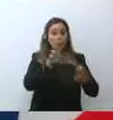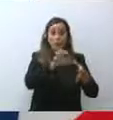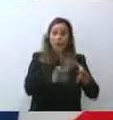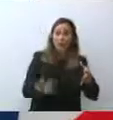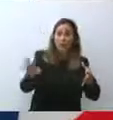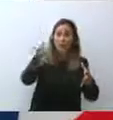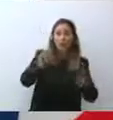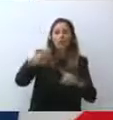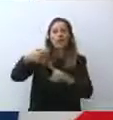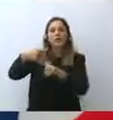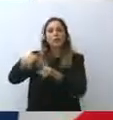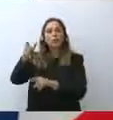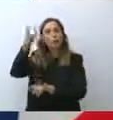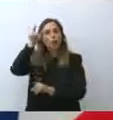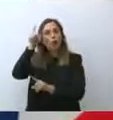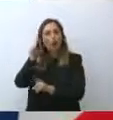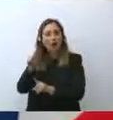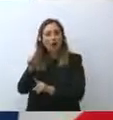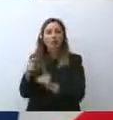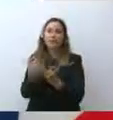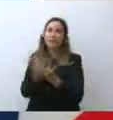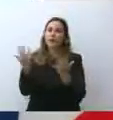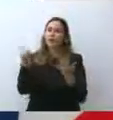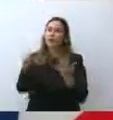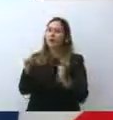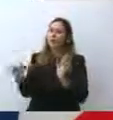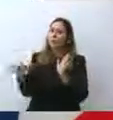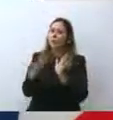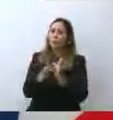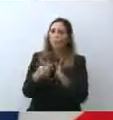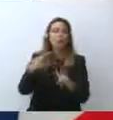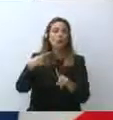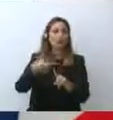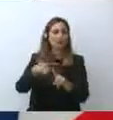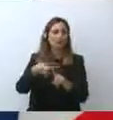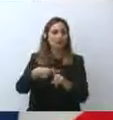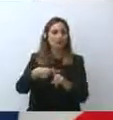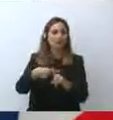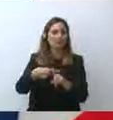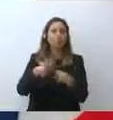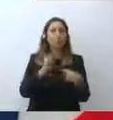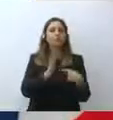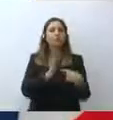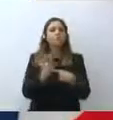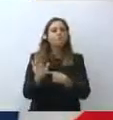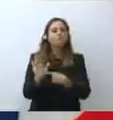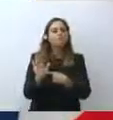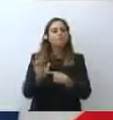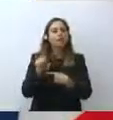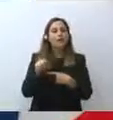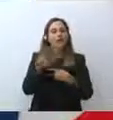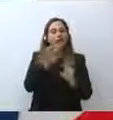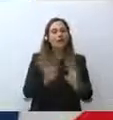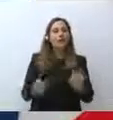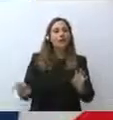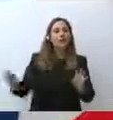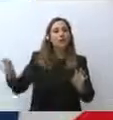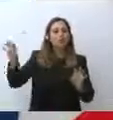il Governo è sicuramente un elemento molto positivo e dimostra che quando le Regioni